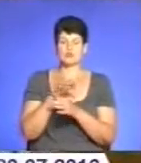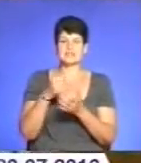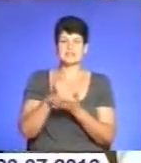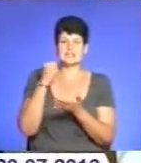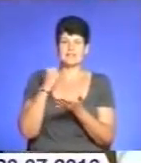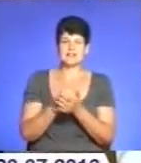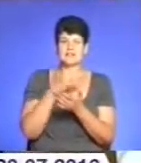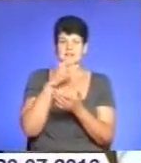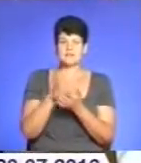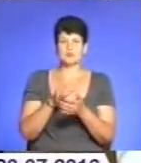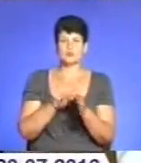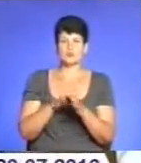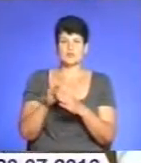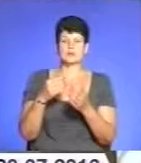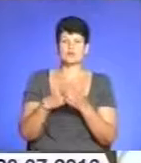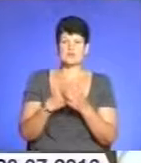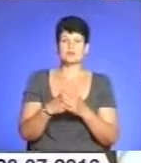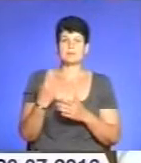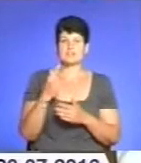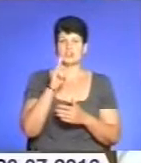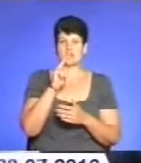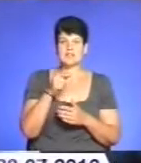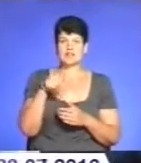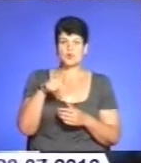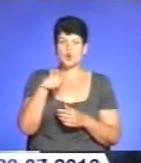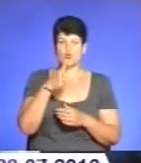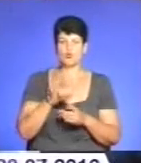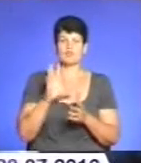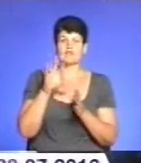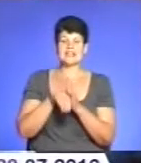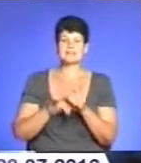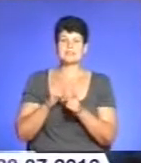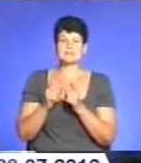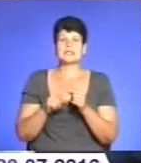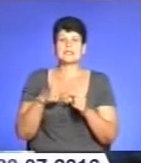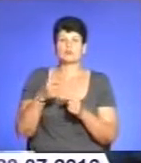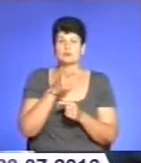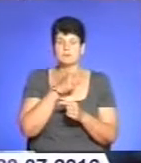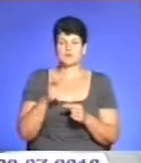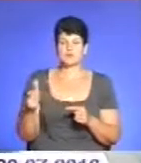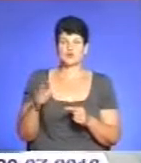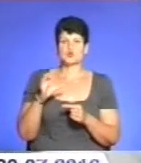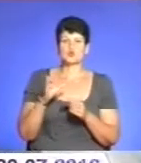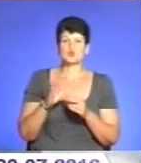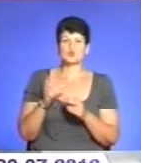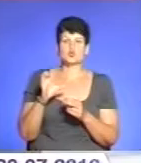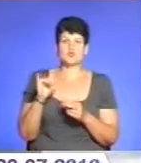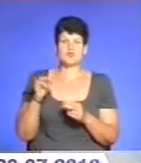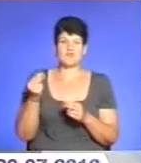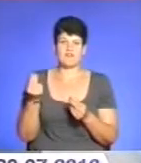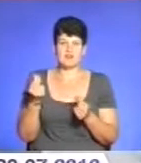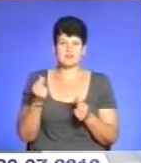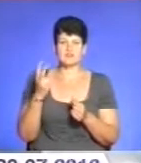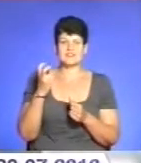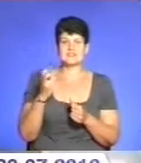обласного бюджету за перший квартал цього року. А також внесли зміни на наступний період. Зокрема, субвенцію з державного бюджету у сумі